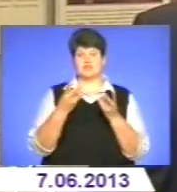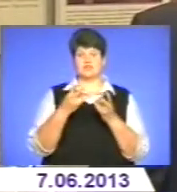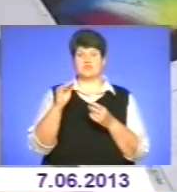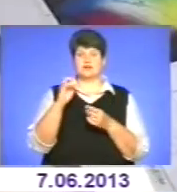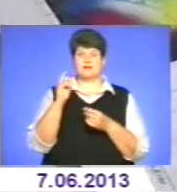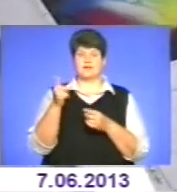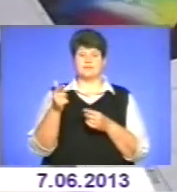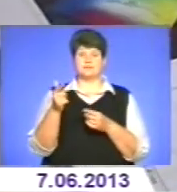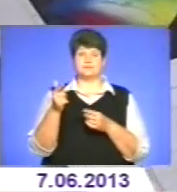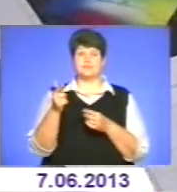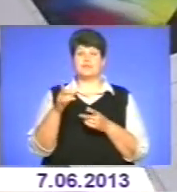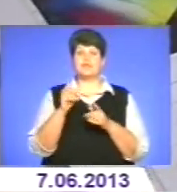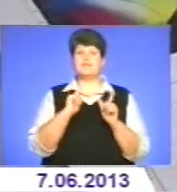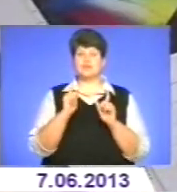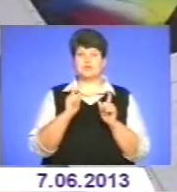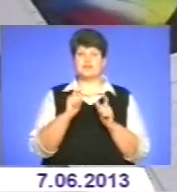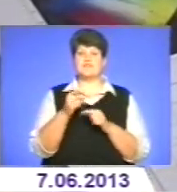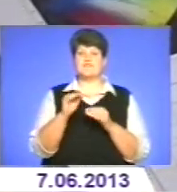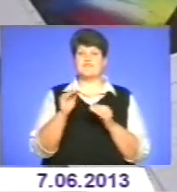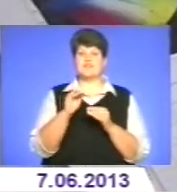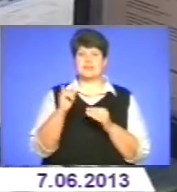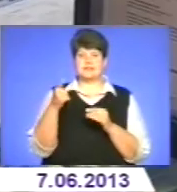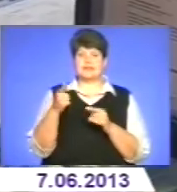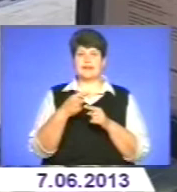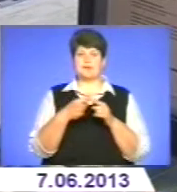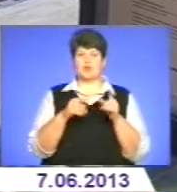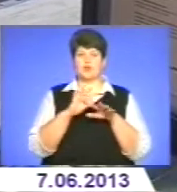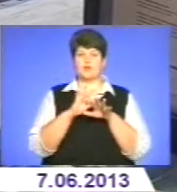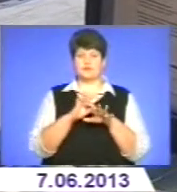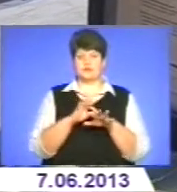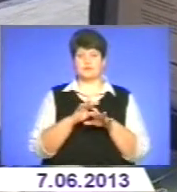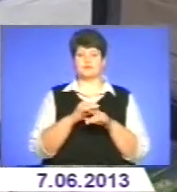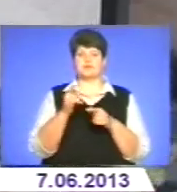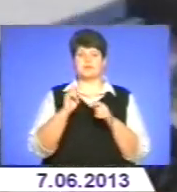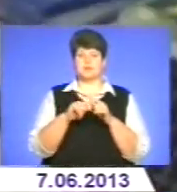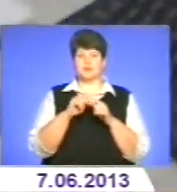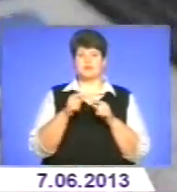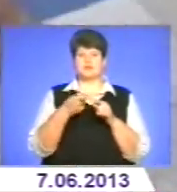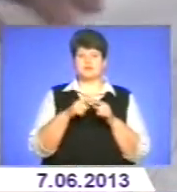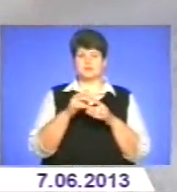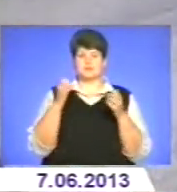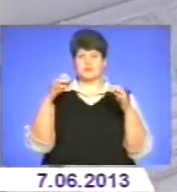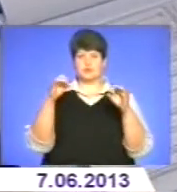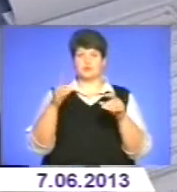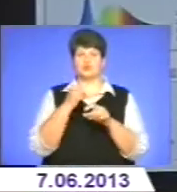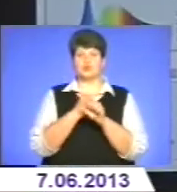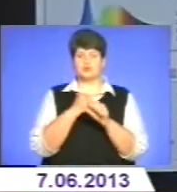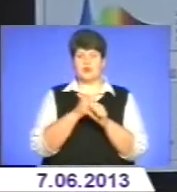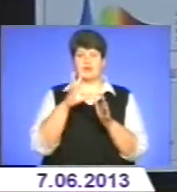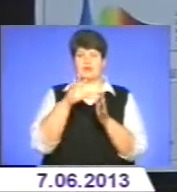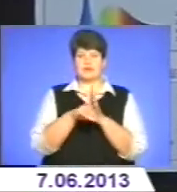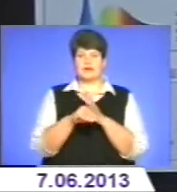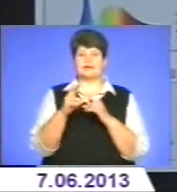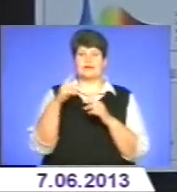хозяйстві. В Інституті фізики напівпровідників експериментують не тільки з побутовим та промисловим освітленням. Тут же розробляють і подекуди вже втілюють